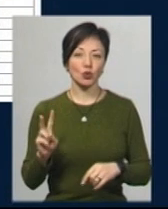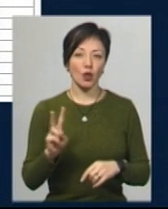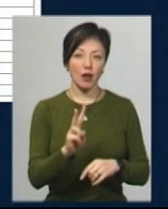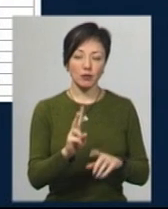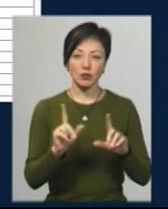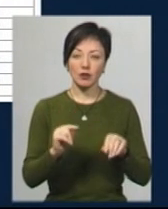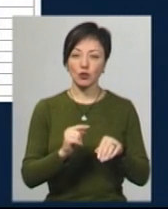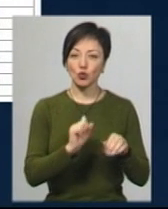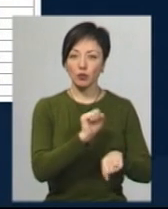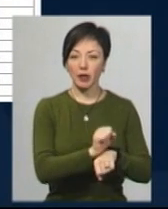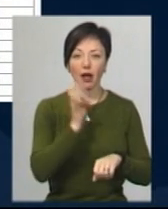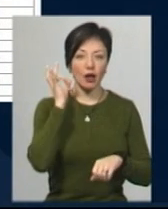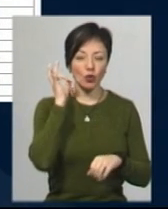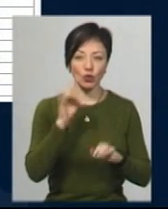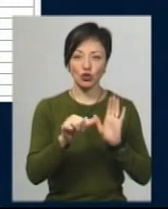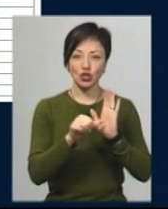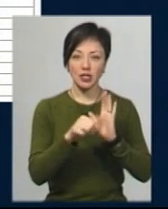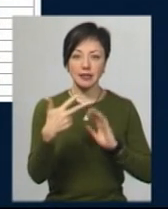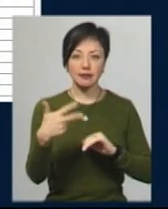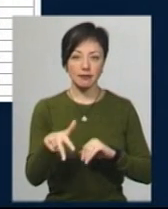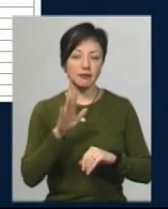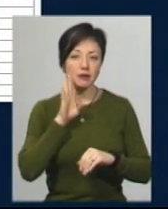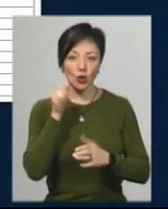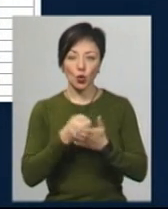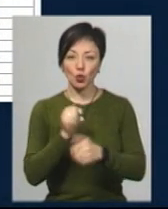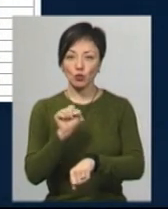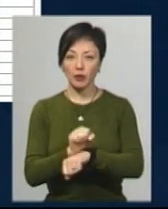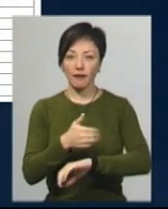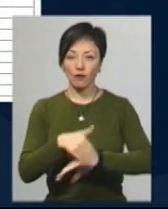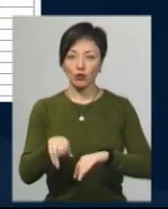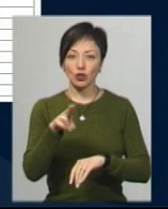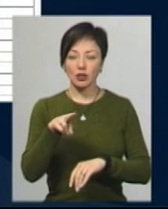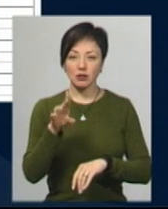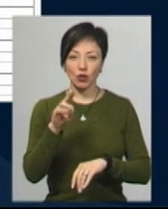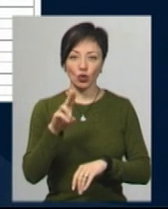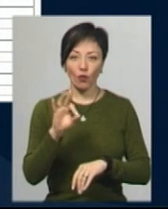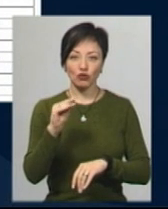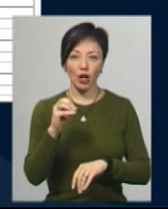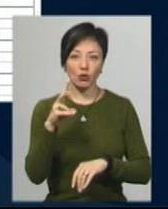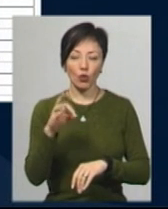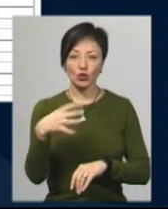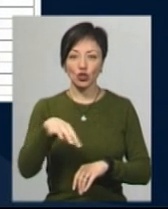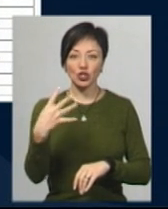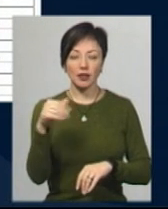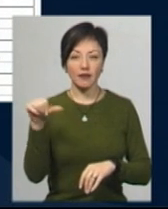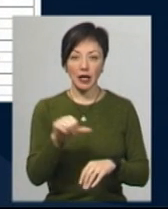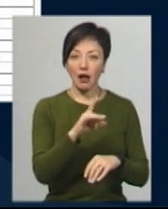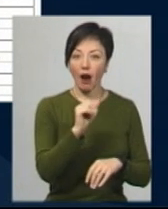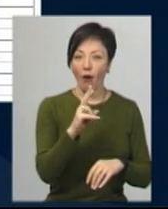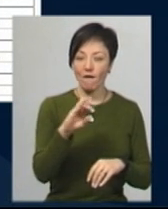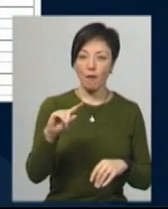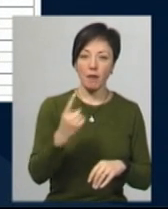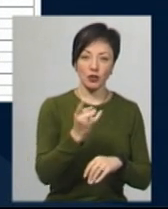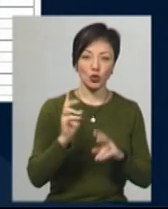виїжджатиме від зупинки «Катіон» о 6.30, до зупинки вулиці Довженка він їхатиме 44 хвилини. Зраково перший